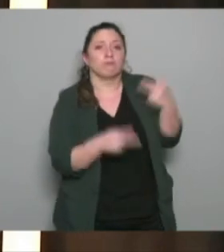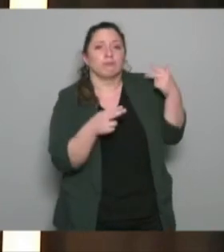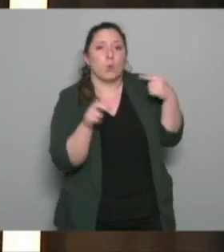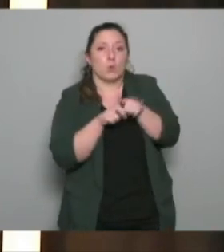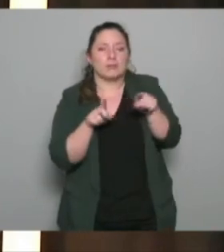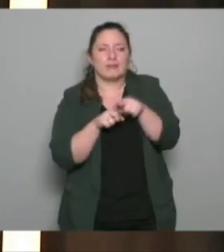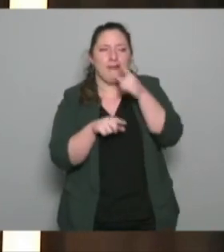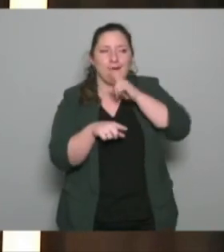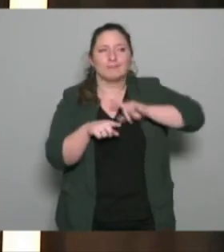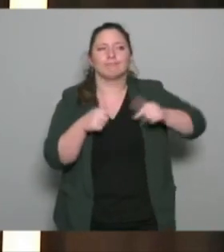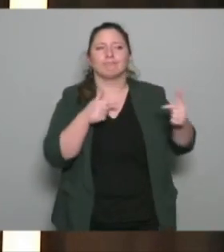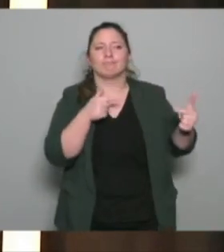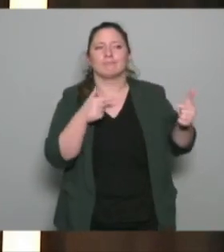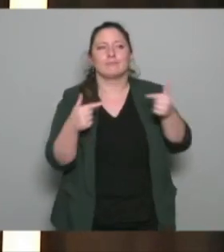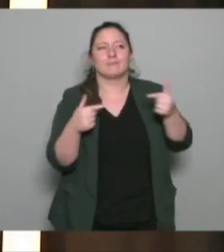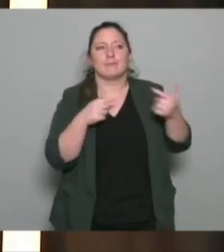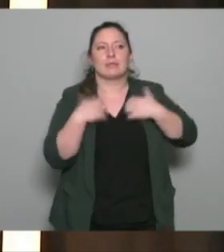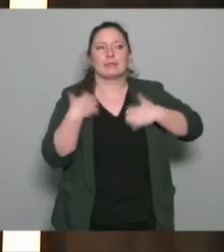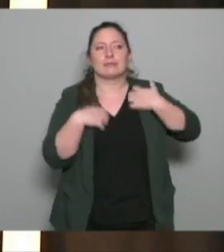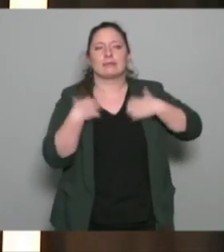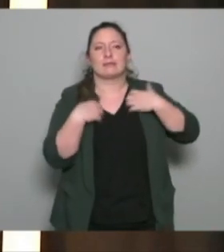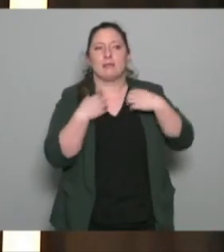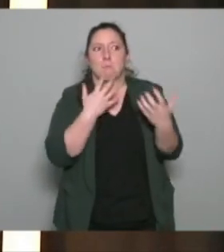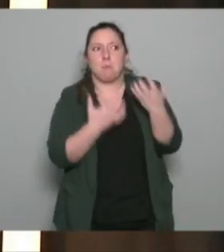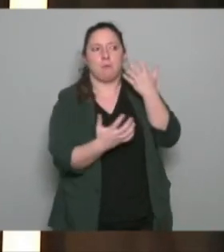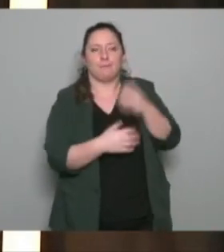il y un dilemme qui est apparu Nicolas pour le mouvement sportif